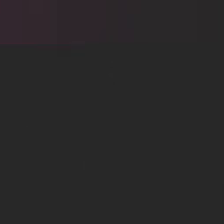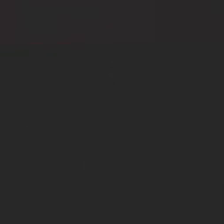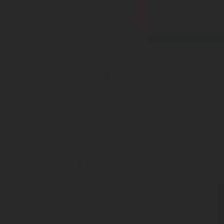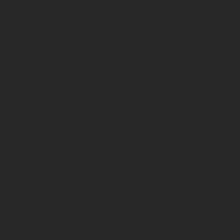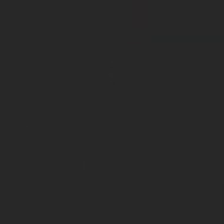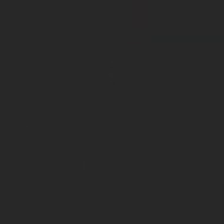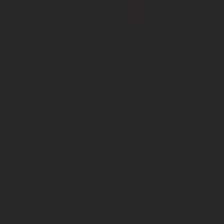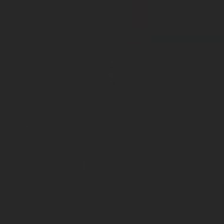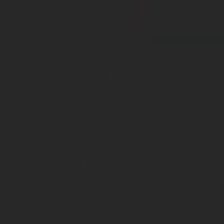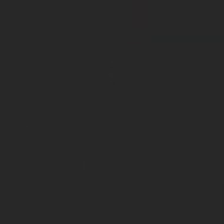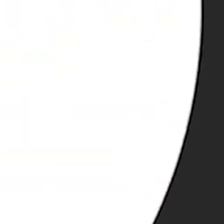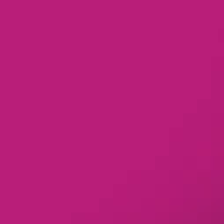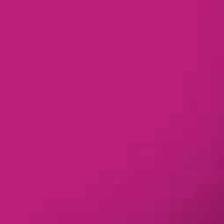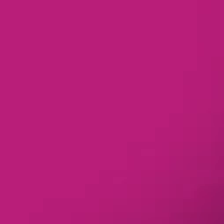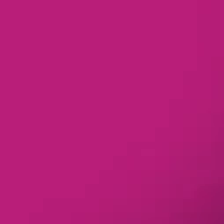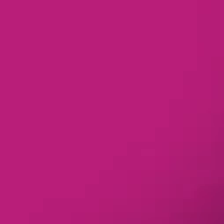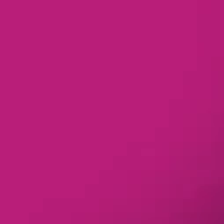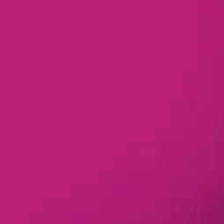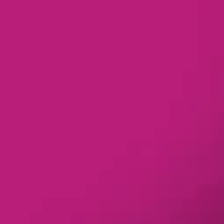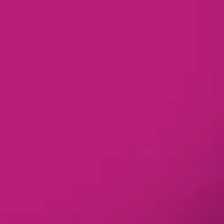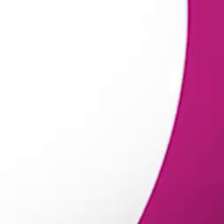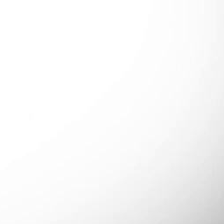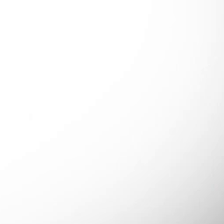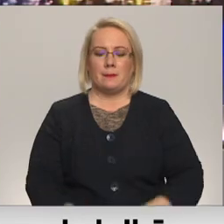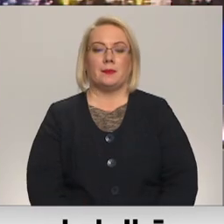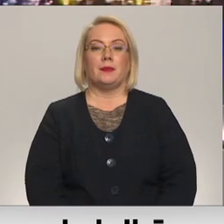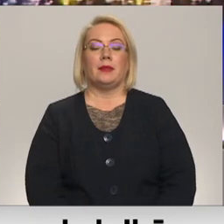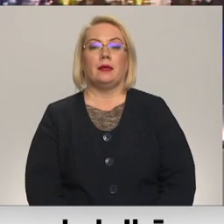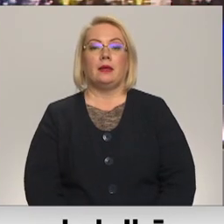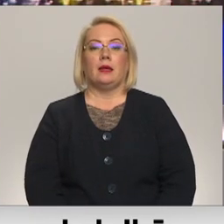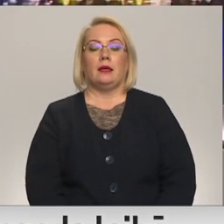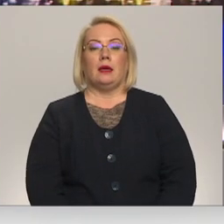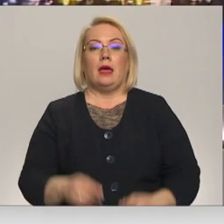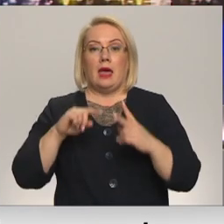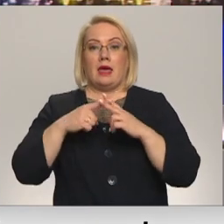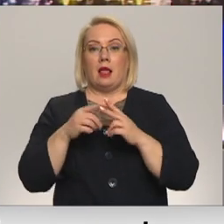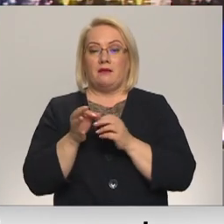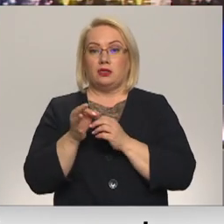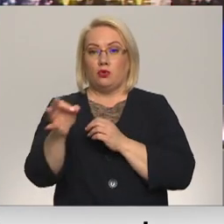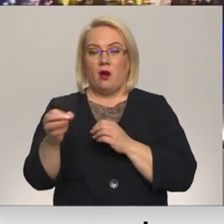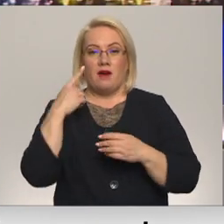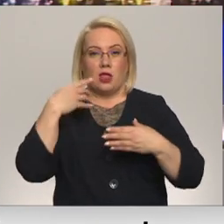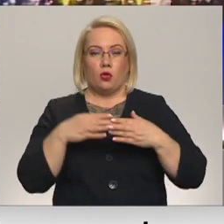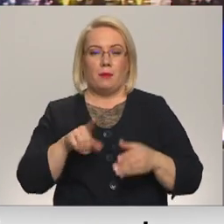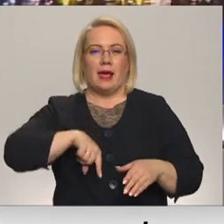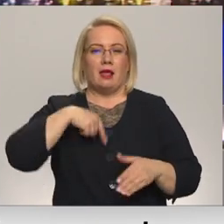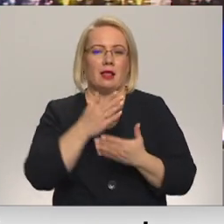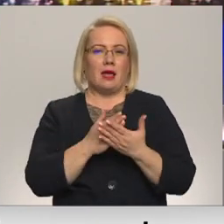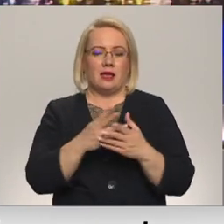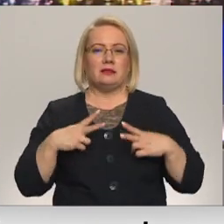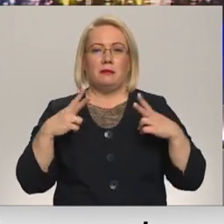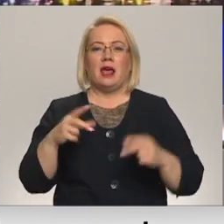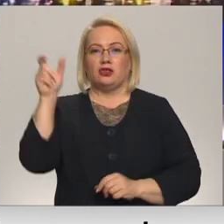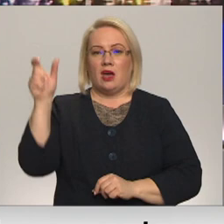Re, visi ēters ir te! Jelgavas novada domas ilgadējies priekšsēdētais Ziedonis